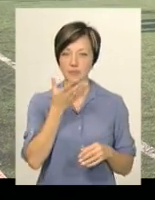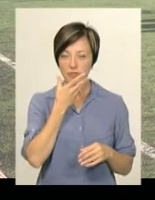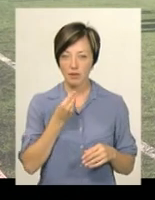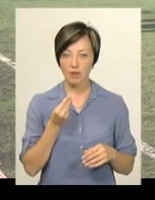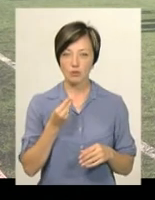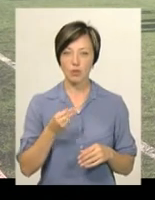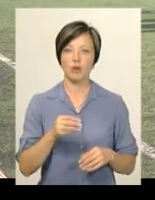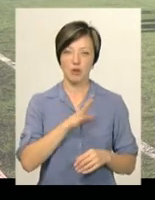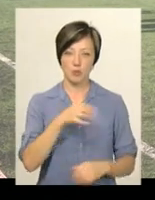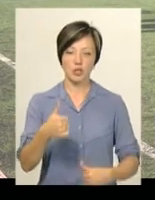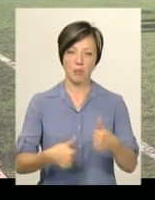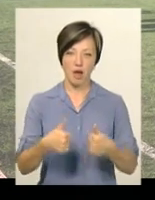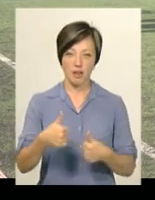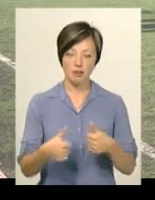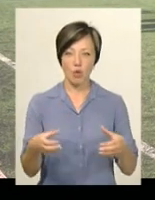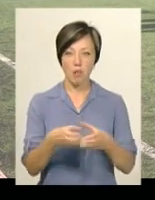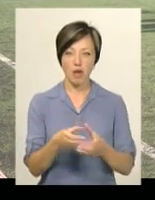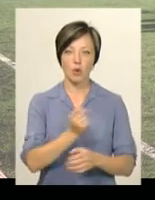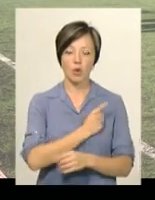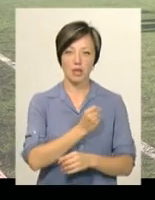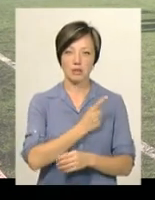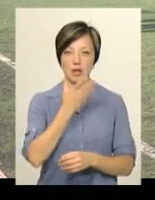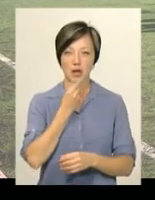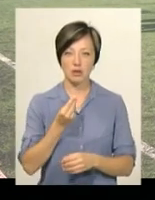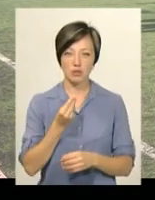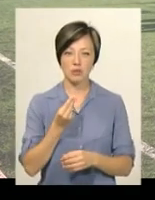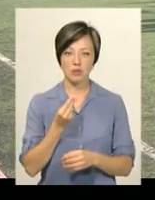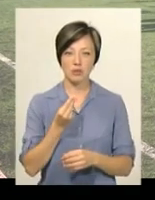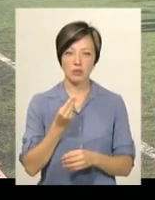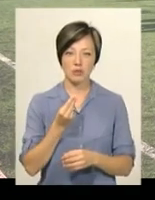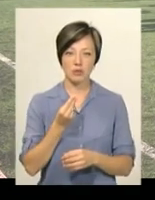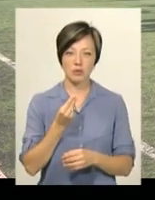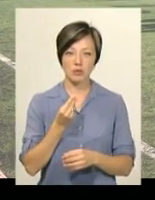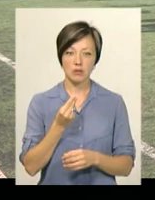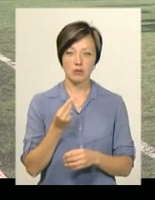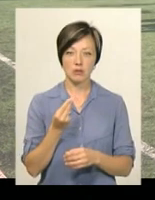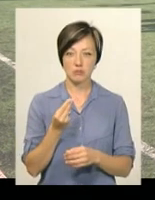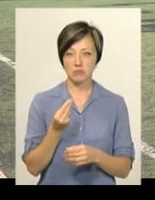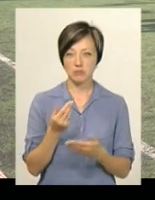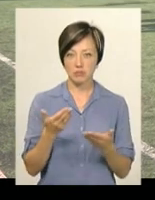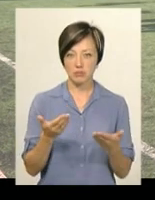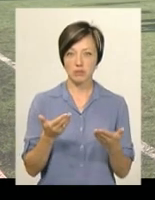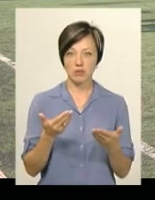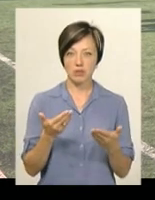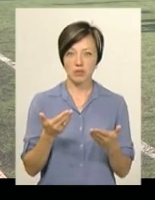позмагалися. Команди одеські гарно противостоялися нам і ми